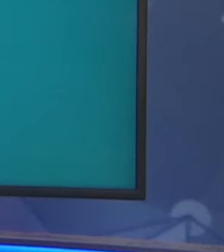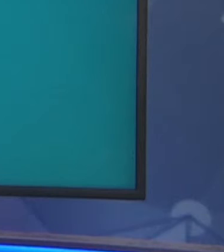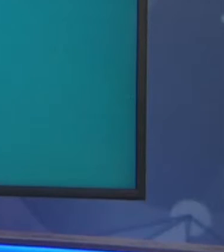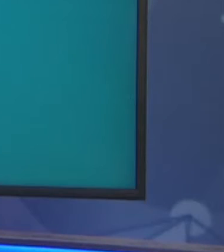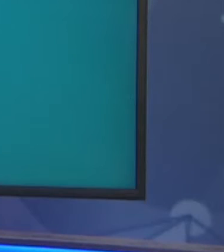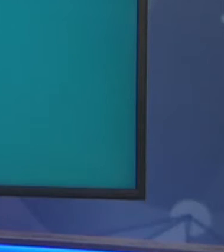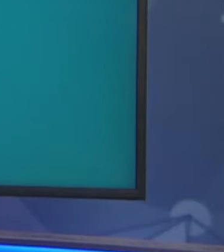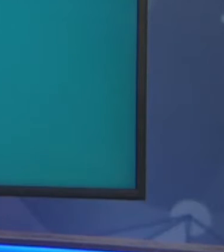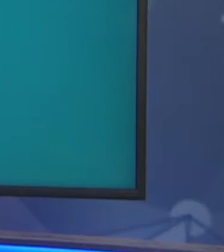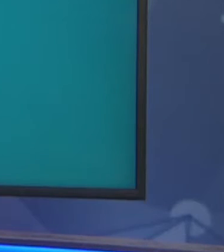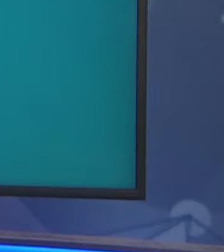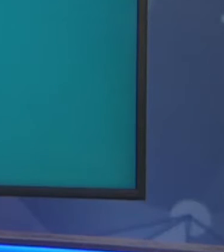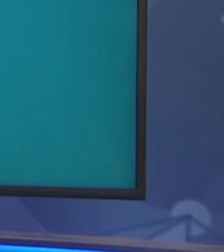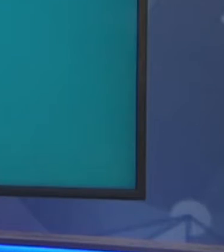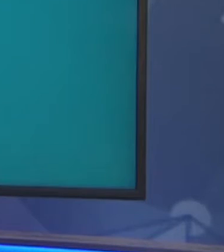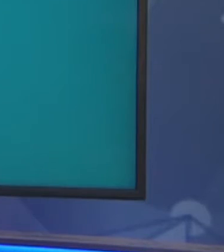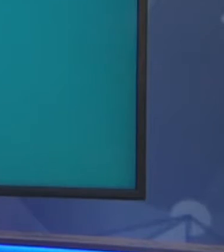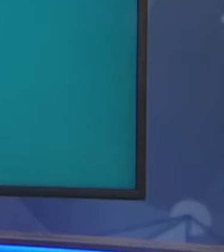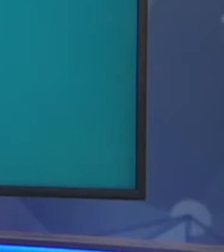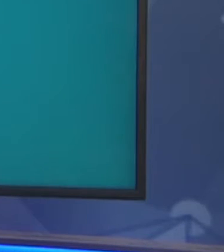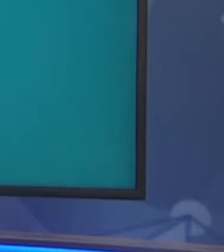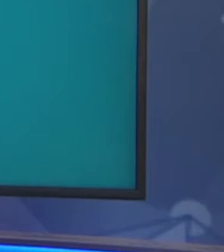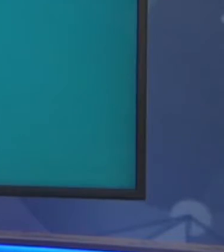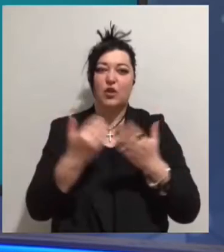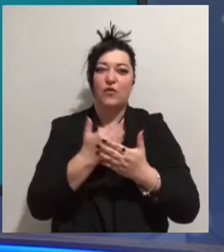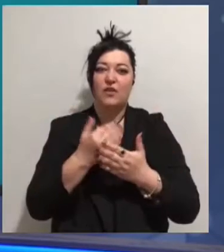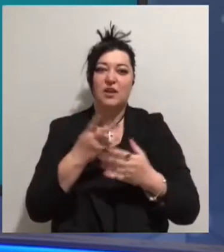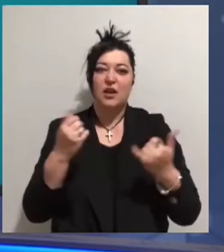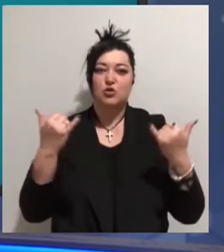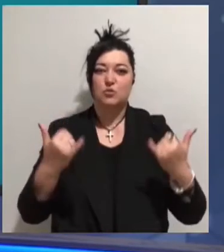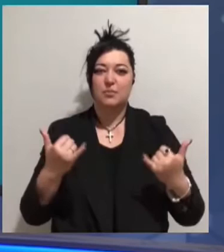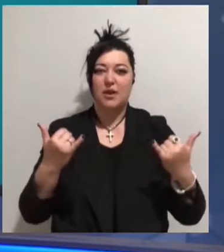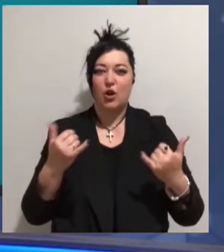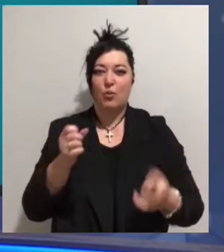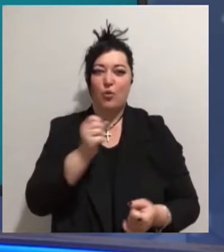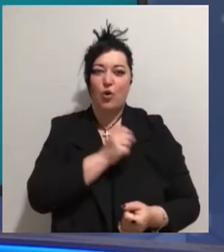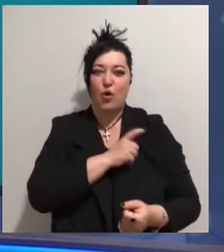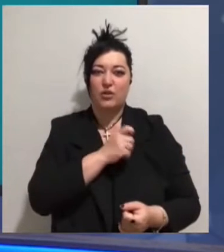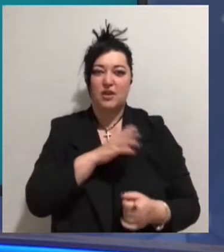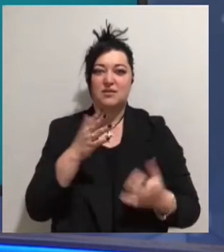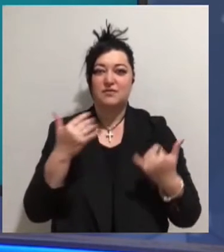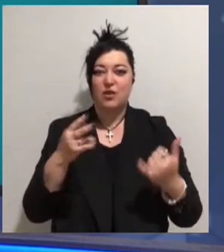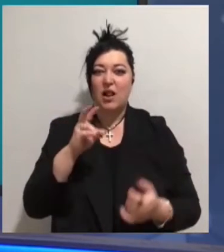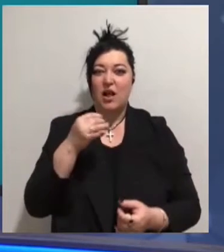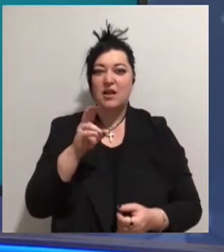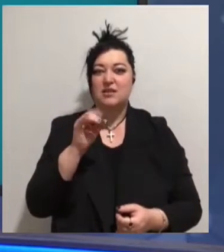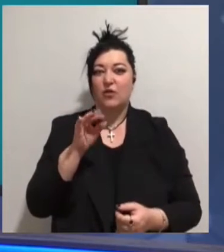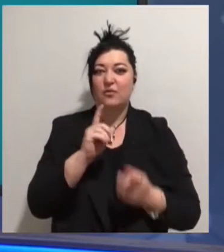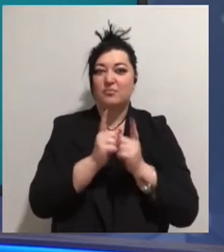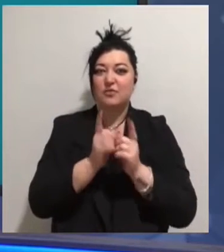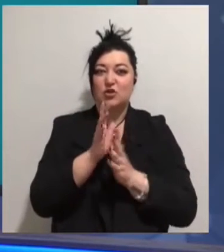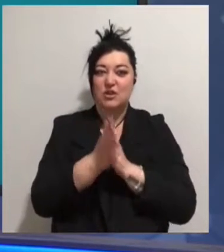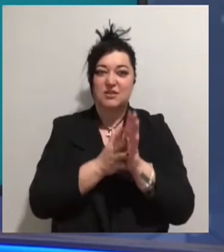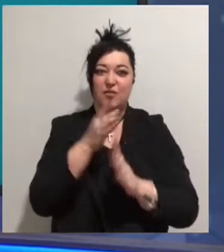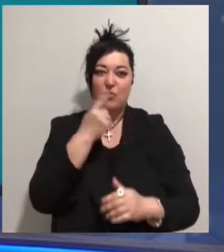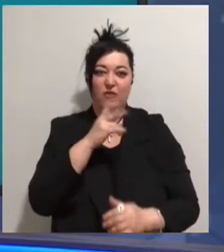Вітаю в прямому ефірі новини на Суспільному Одеса. В студії Лейла Церковнюк. Переклад жестовою мовою здійснює Наталія